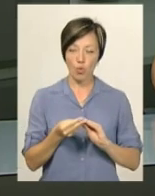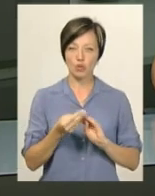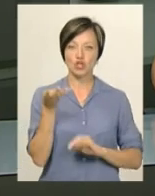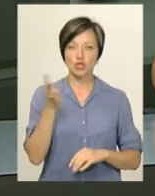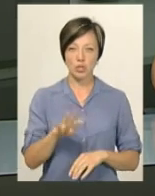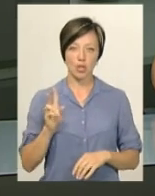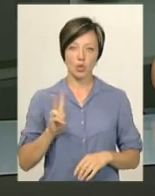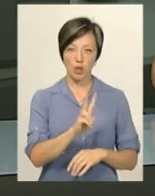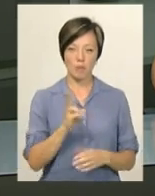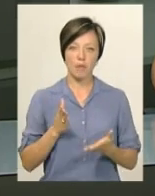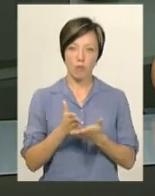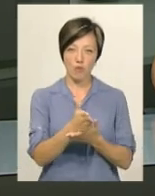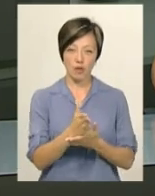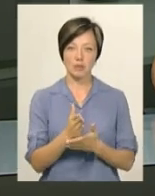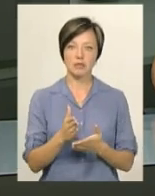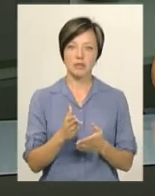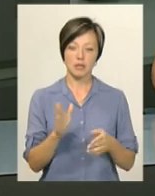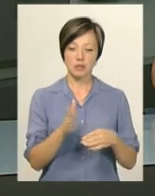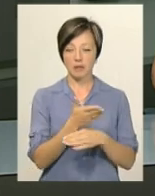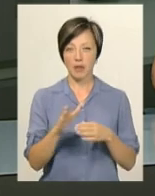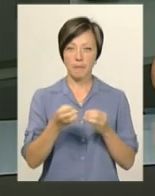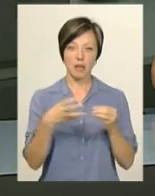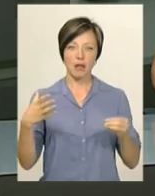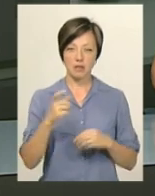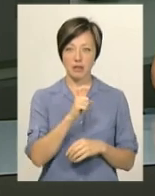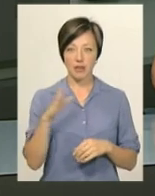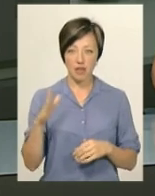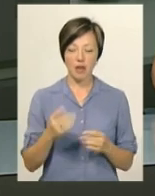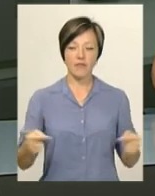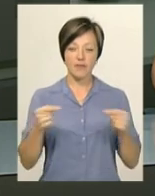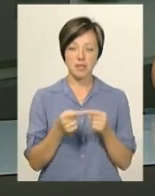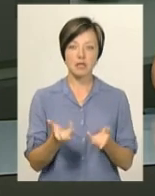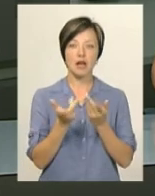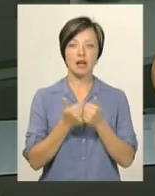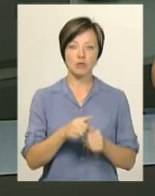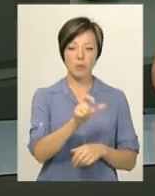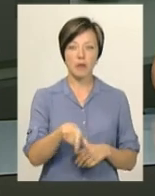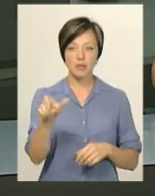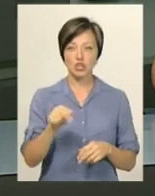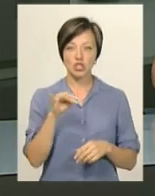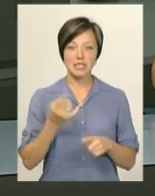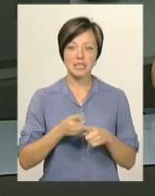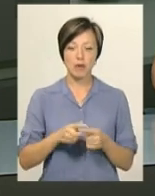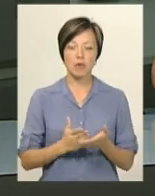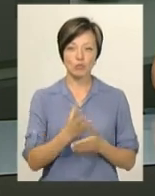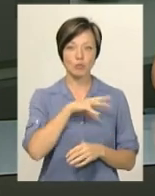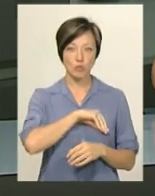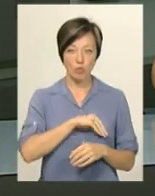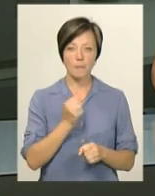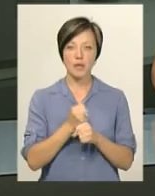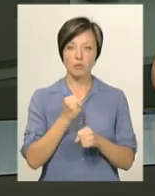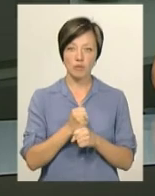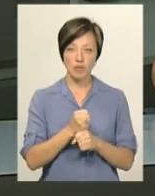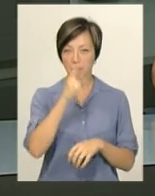4 тролейбуси, які прямуватимуть з інтервалом 15 хвилин. Аби визначити за кількістю пасажирів, чи цей маршрут прибутковий, він